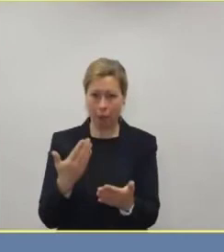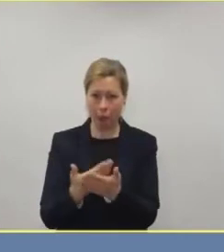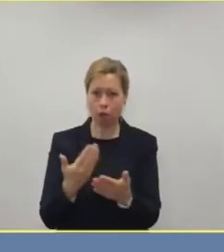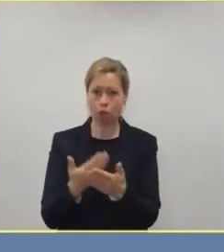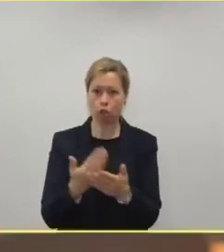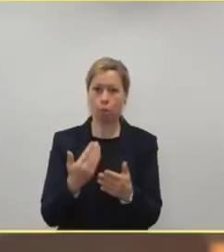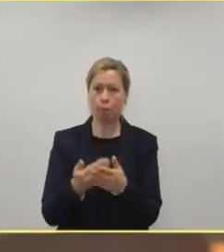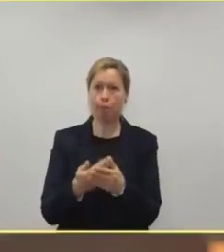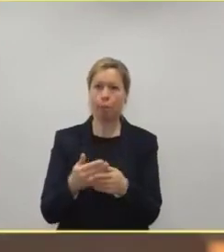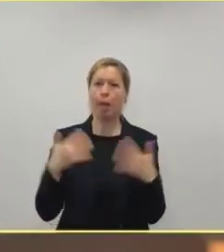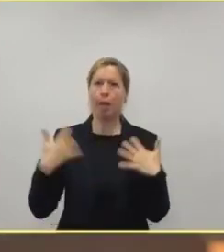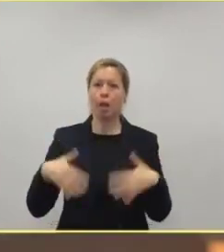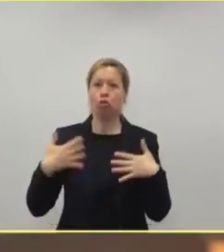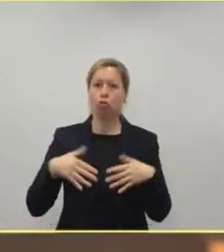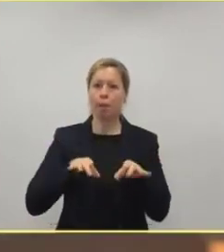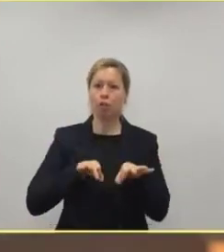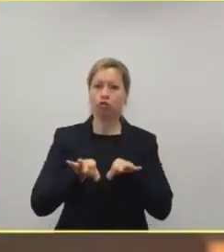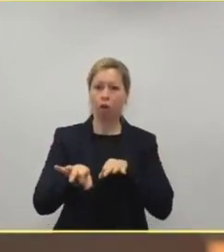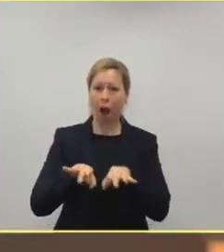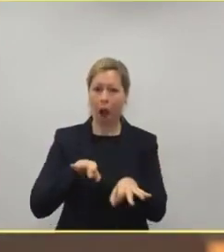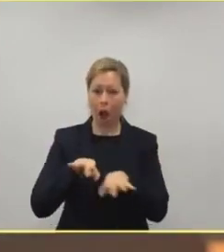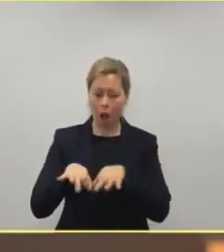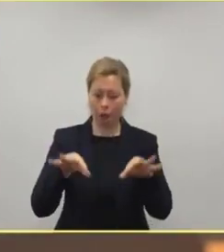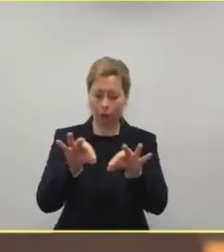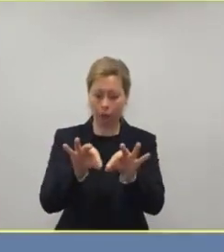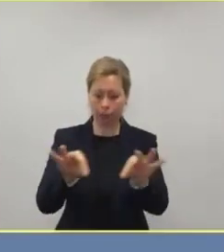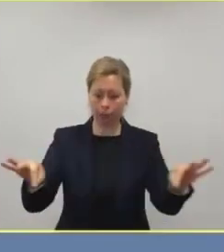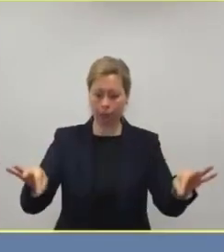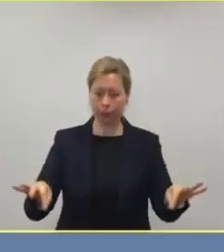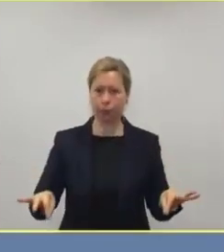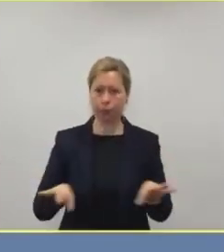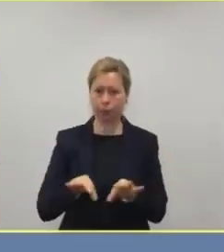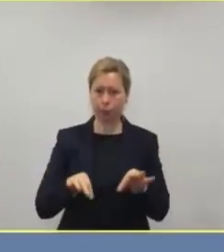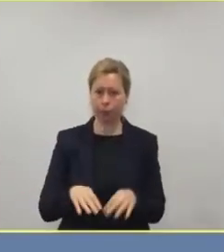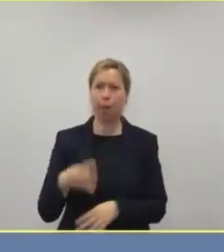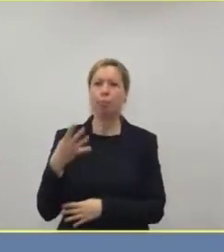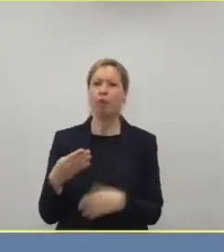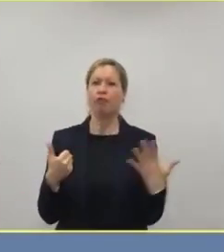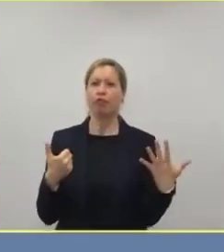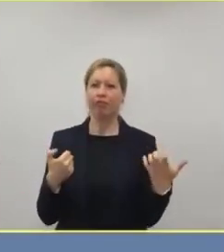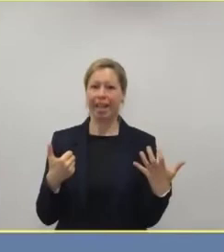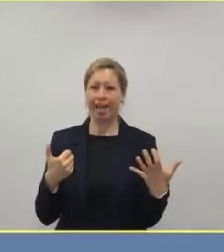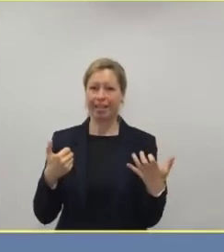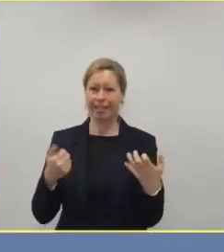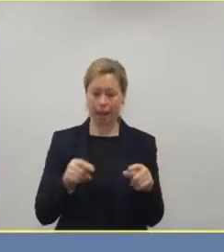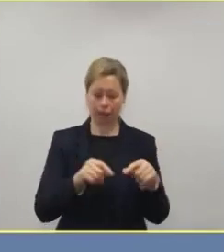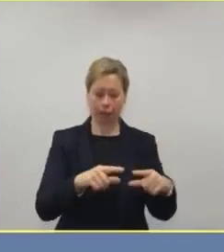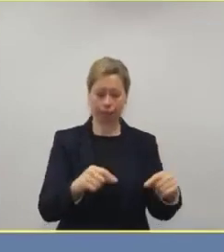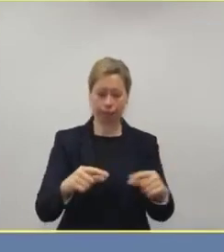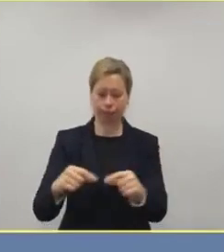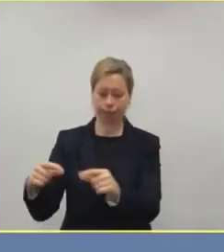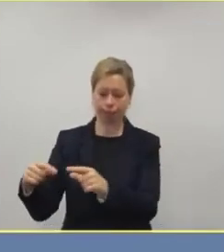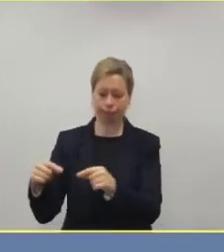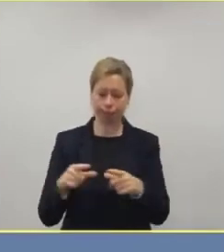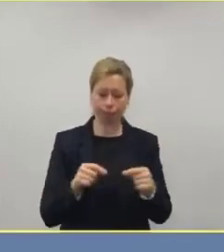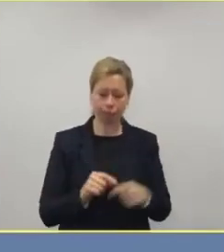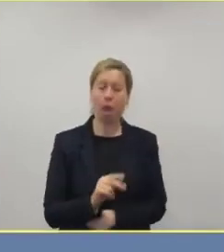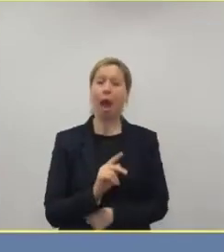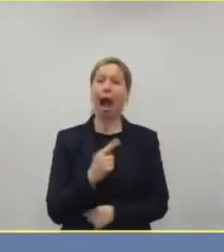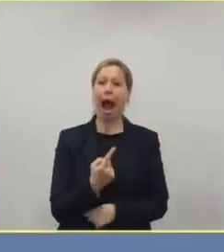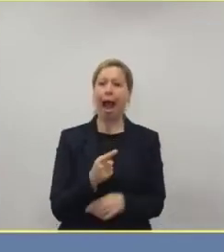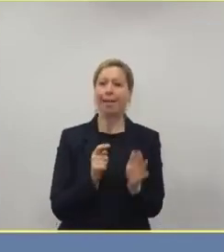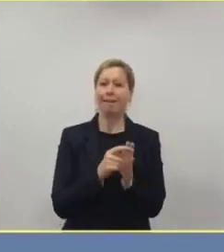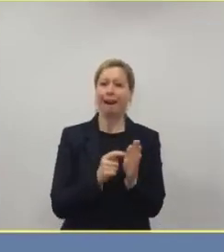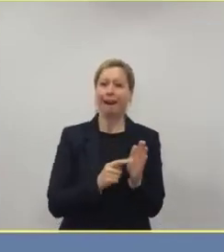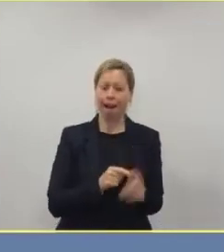Felder. Auf das erste Feld kommt ein Reiskorn, auf das zweite Feld kommen zwei, auf das dritte